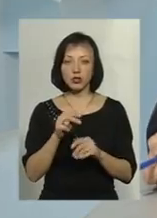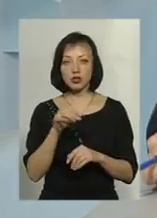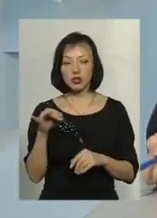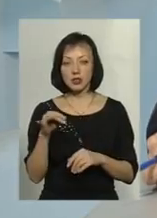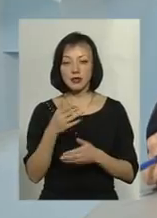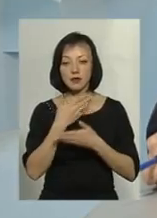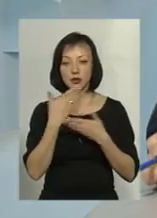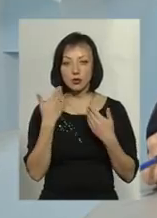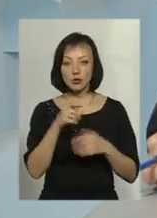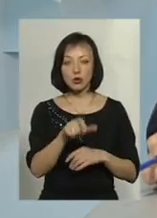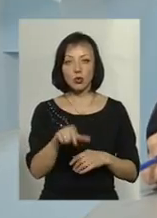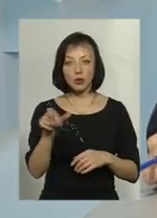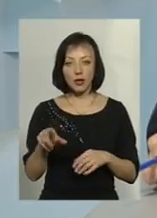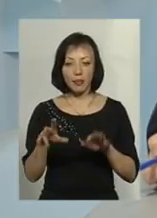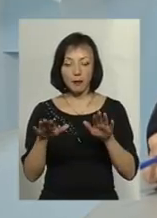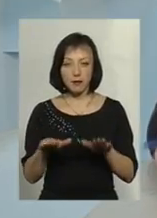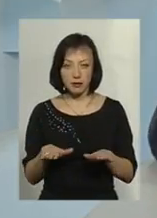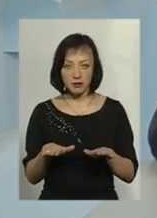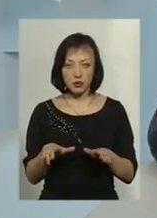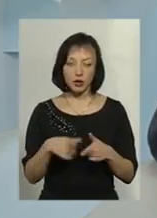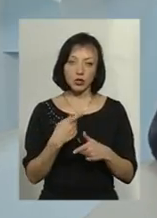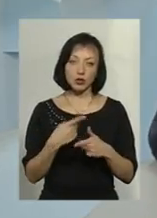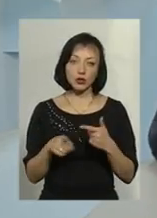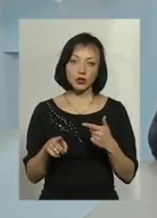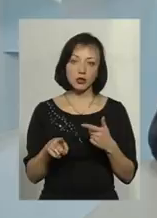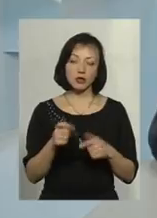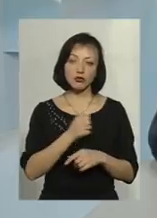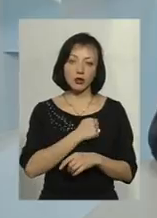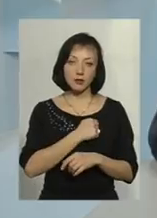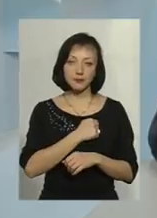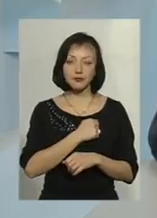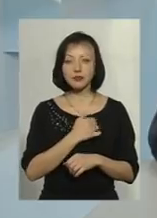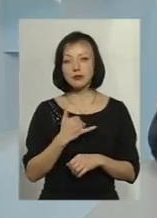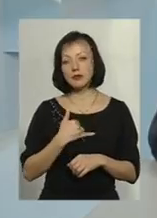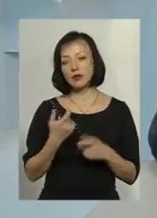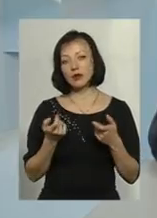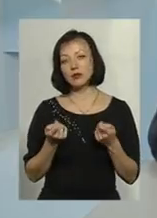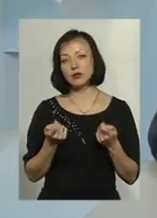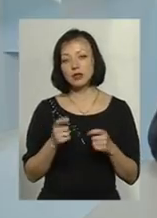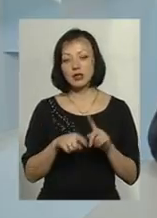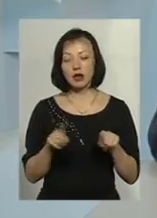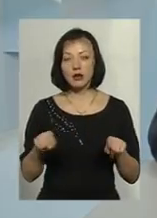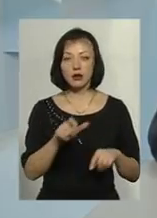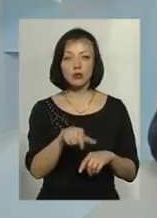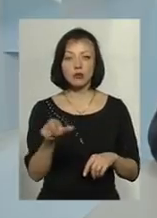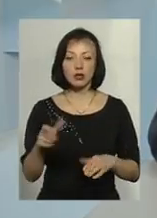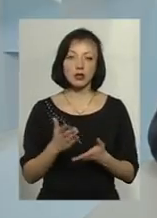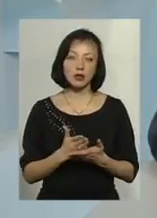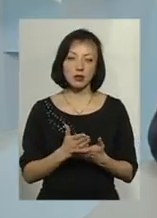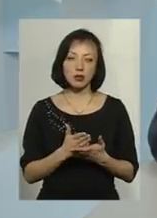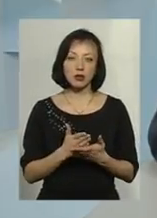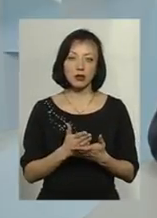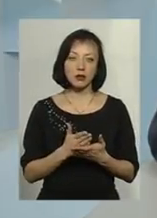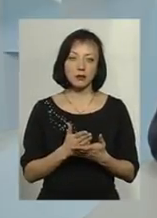за відсутністю людей на місті. Інуді, на жаль, в нас трошки, в наших, деяких споживачів трошки